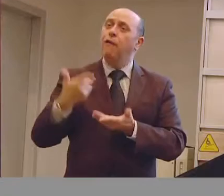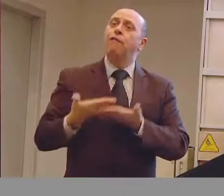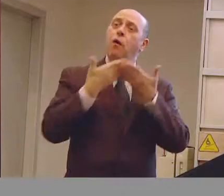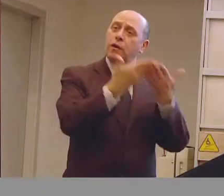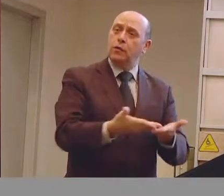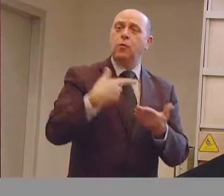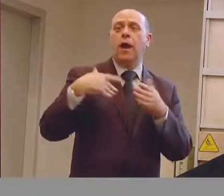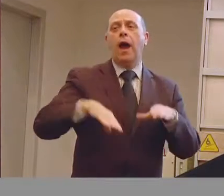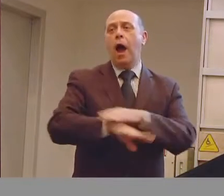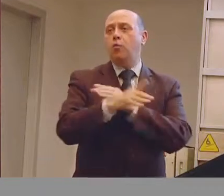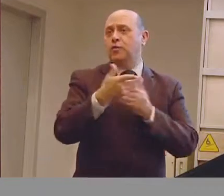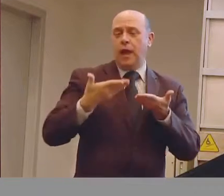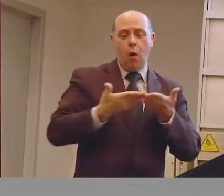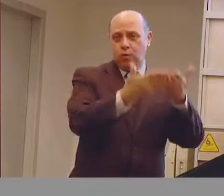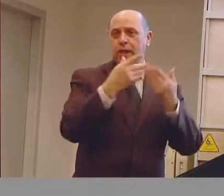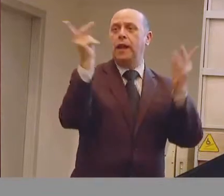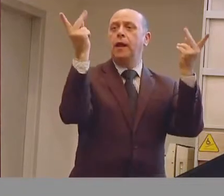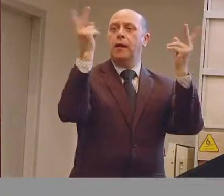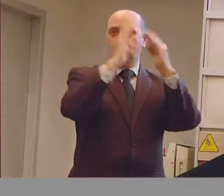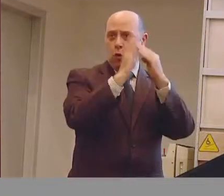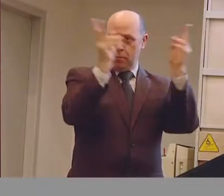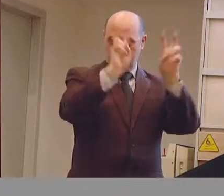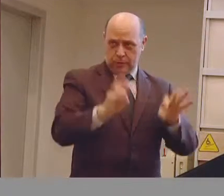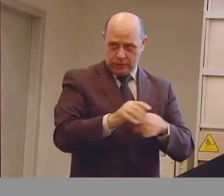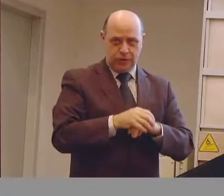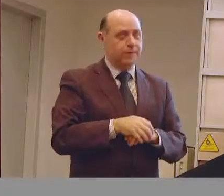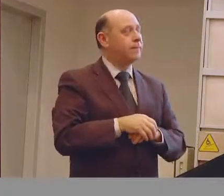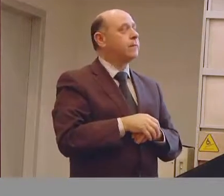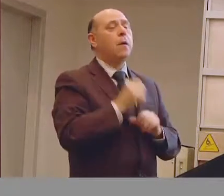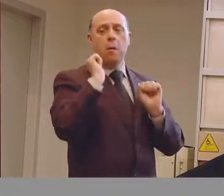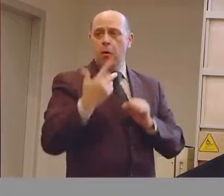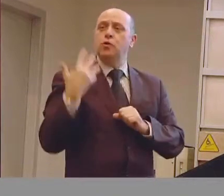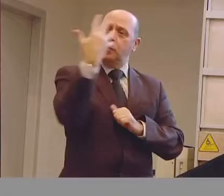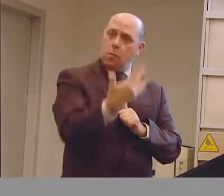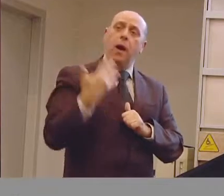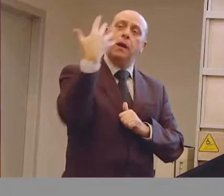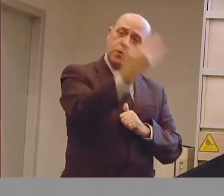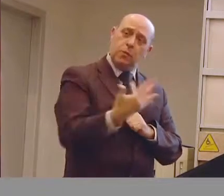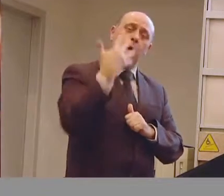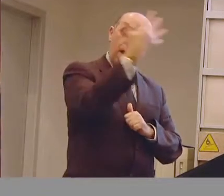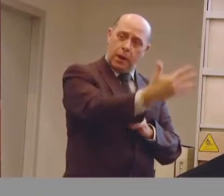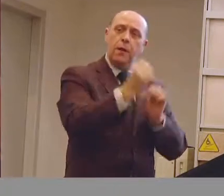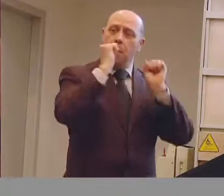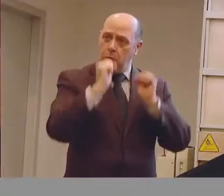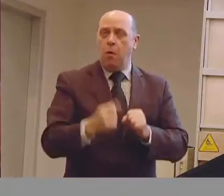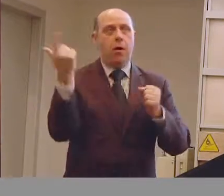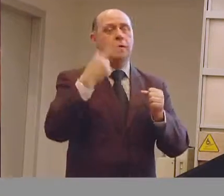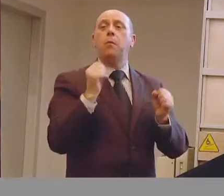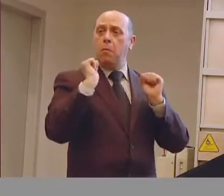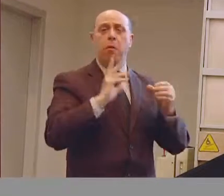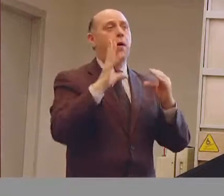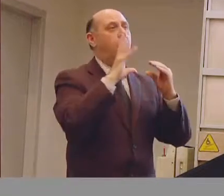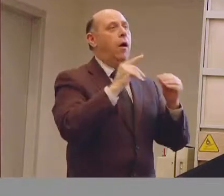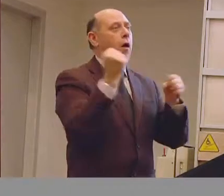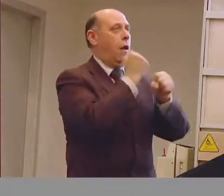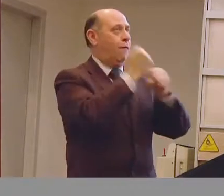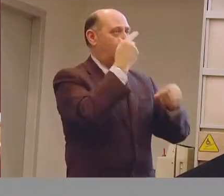domotici con una possibilità di rinnovo quinquennale e si va a intervenire, a parte le opere murari e altri aspetti che